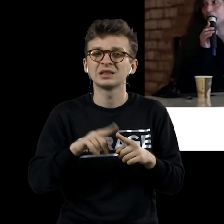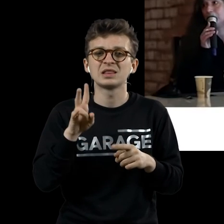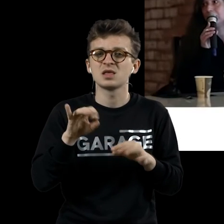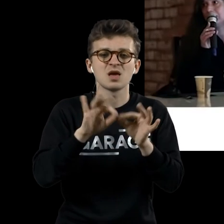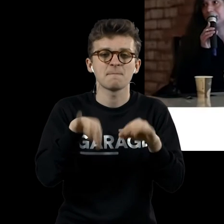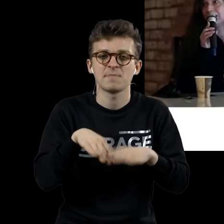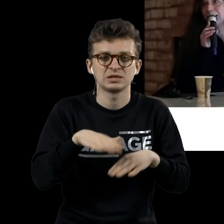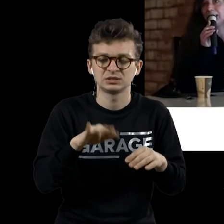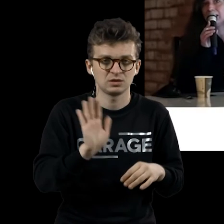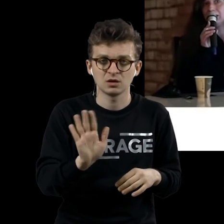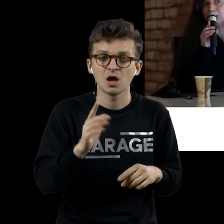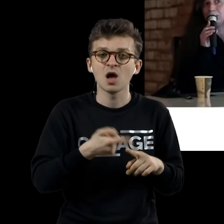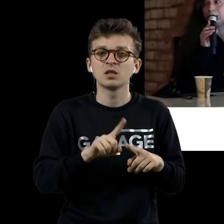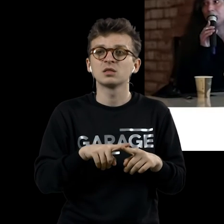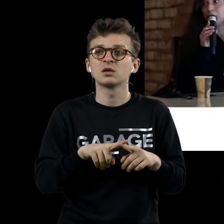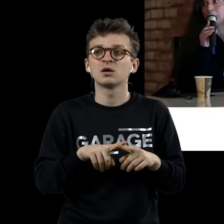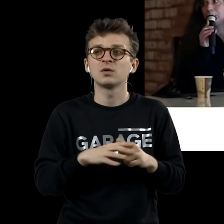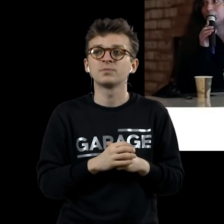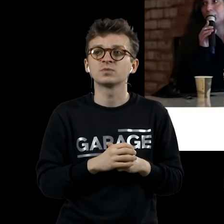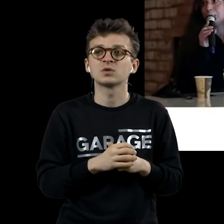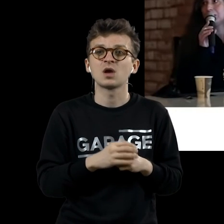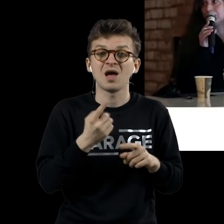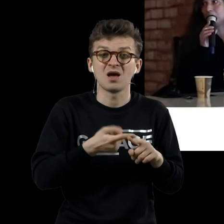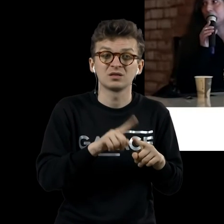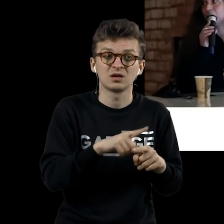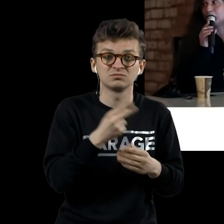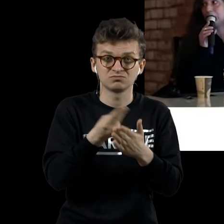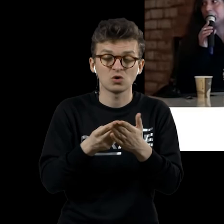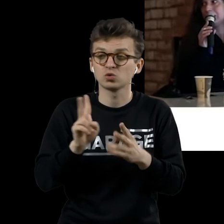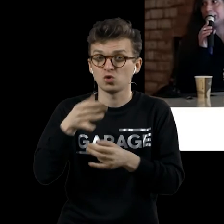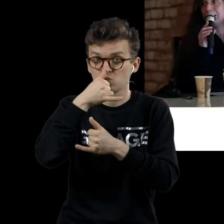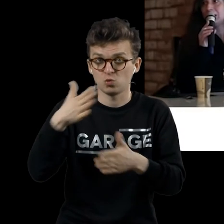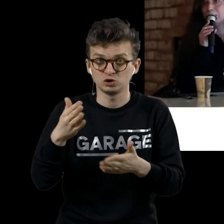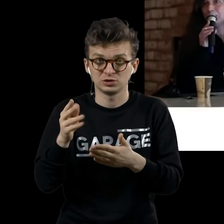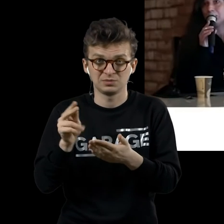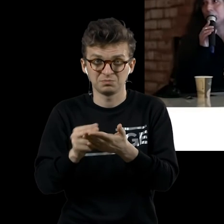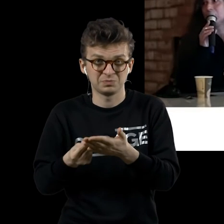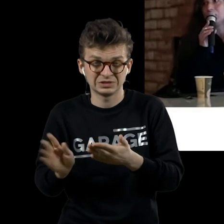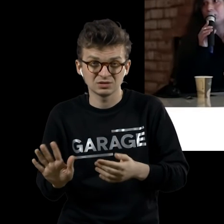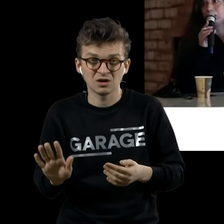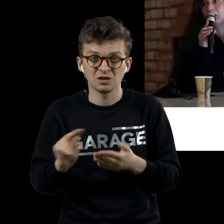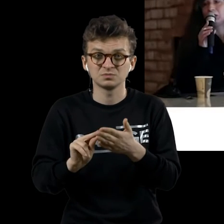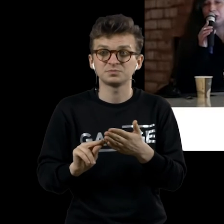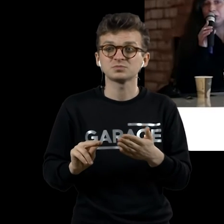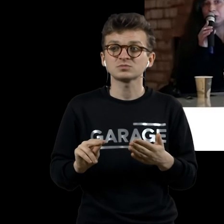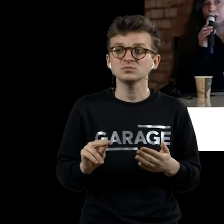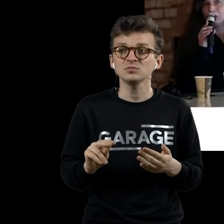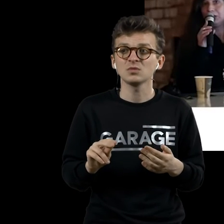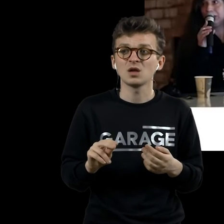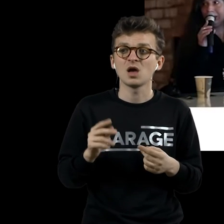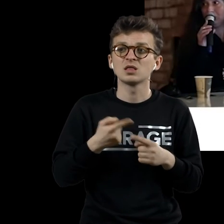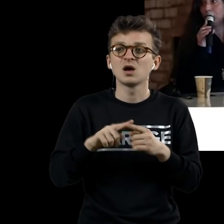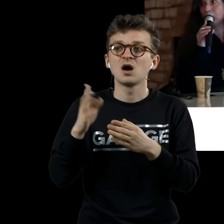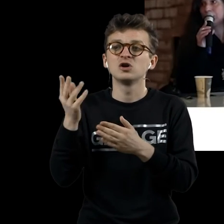которые не могут не писать. И для него, для Дюшана, вот этот живописец, который не может не писать, потому что живопись,